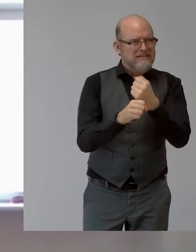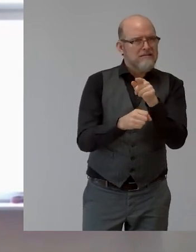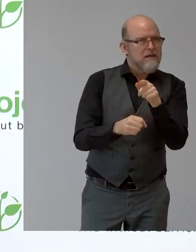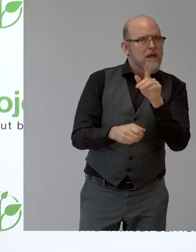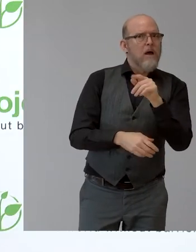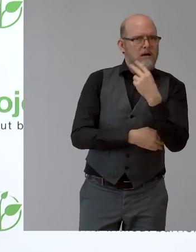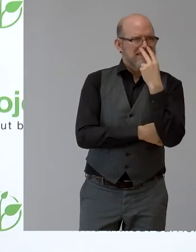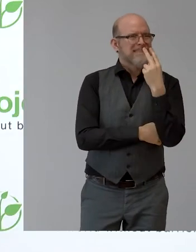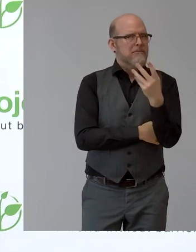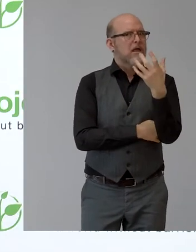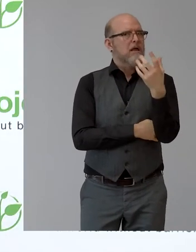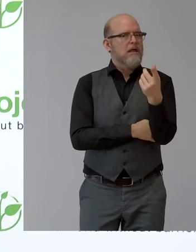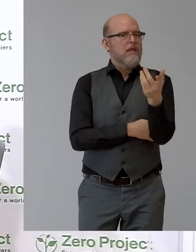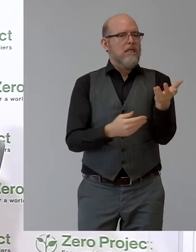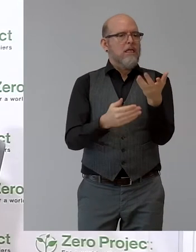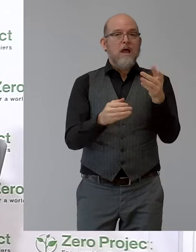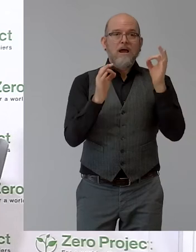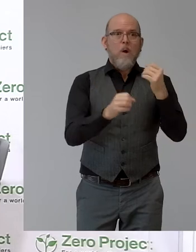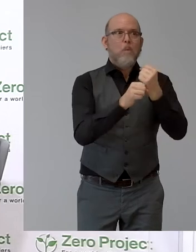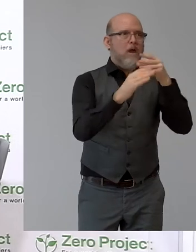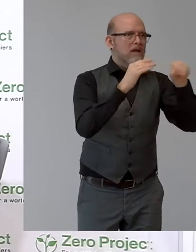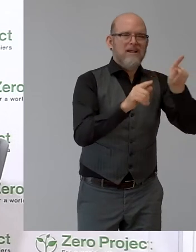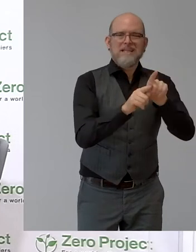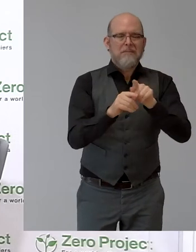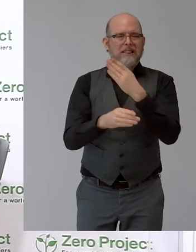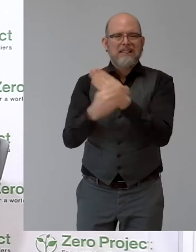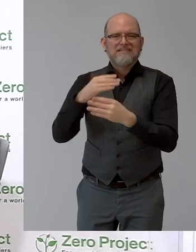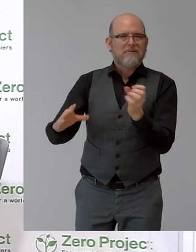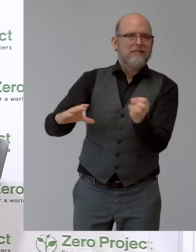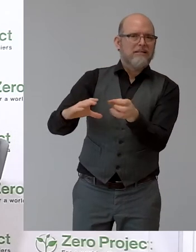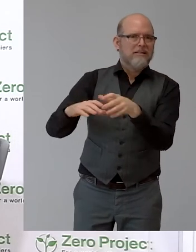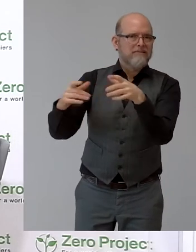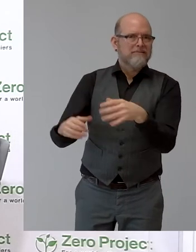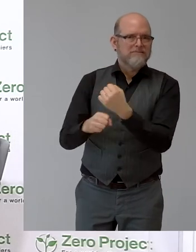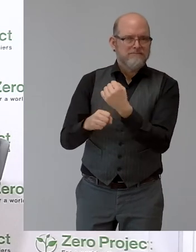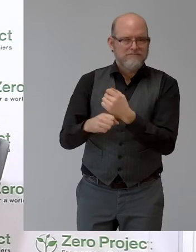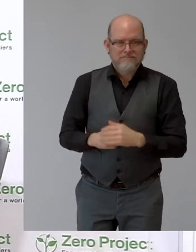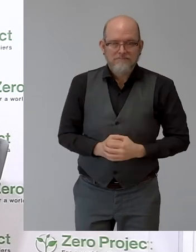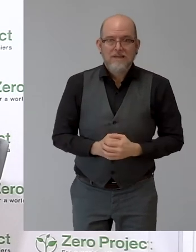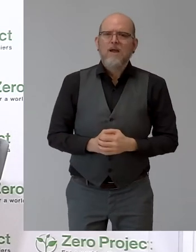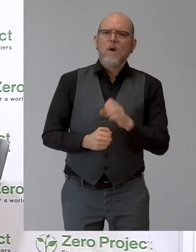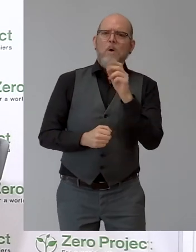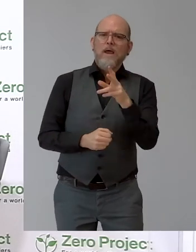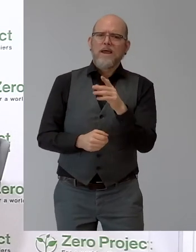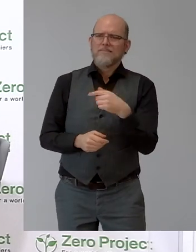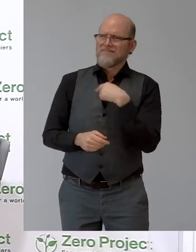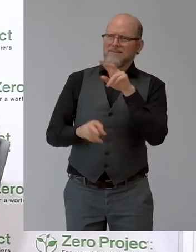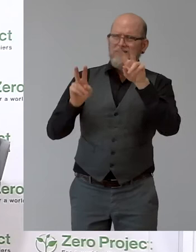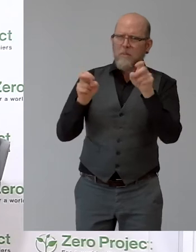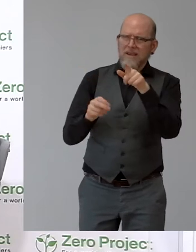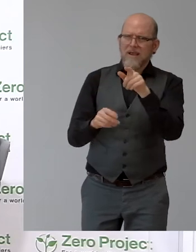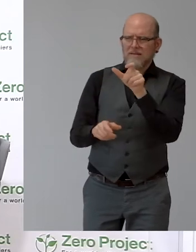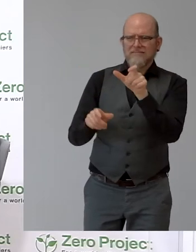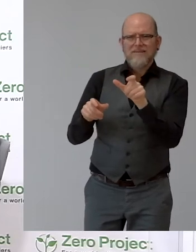Ja, dann möchte ich gleich das Werkstätten-Thema aufgreifen. Es steht ja auch im Regierungsprogramm, dass es hier zu Verbesserungen kommen